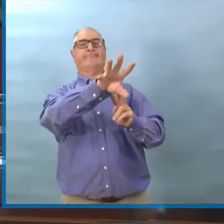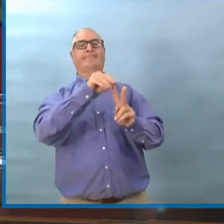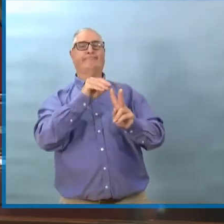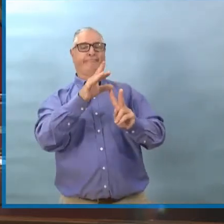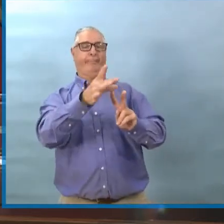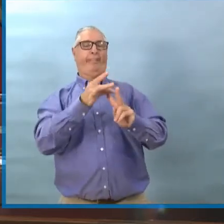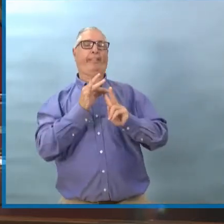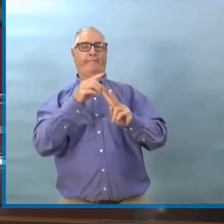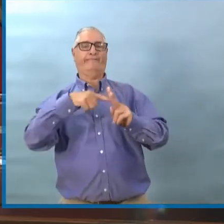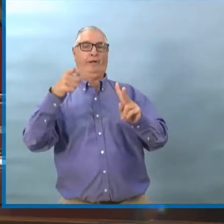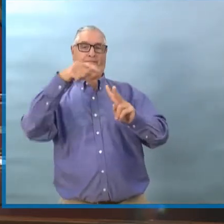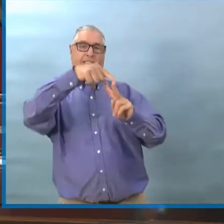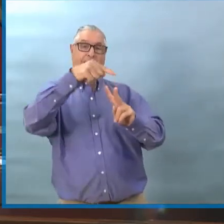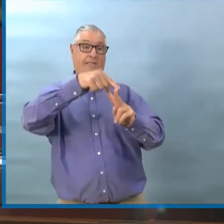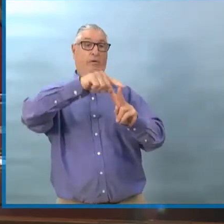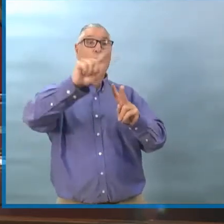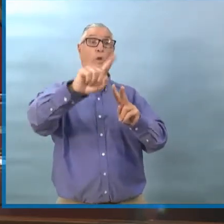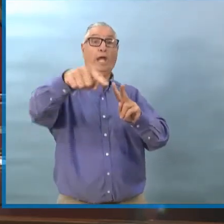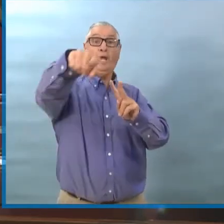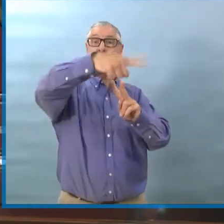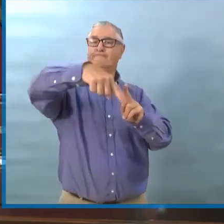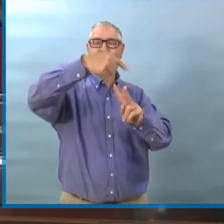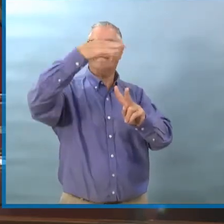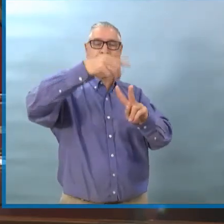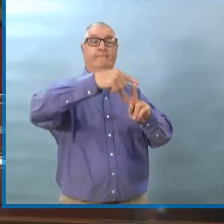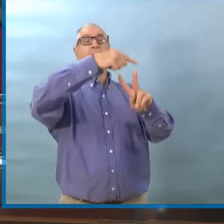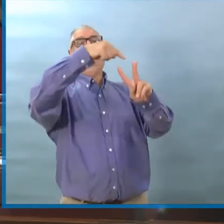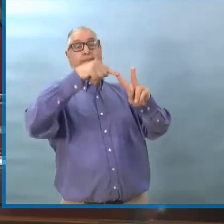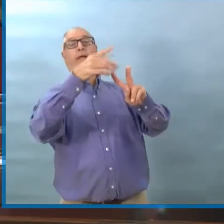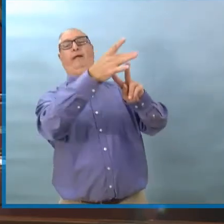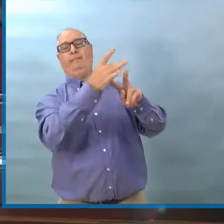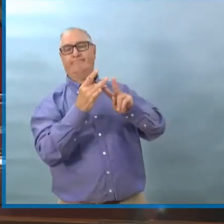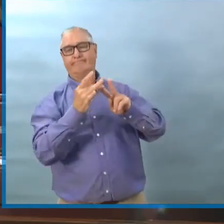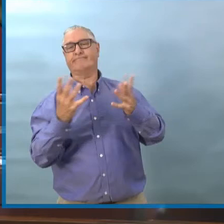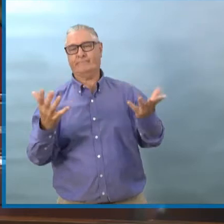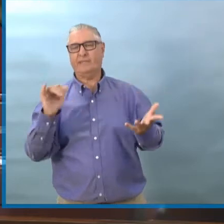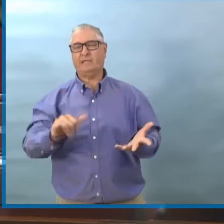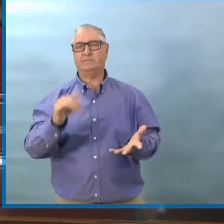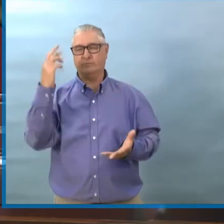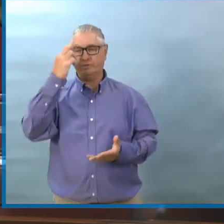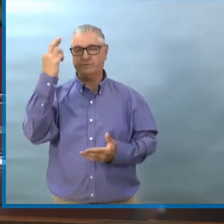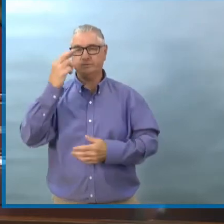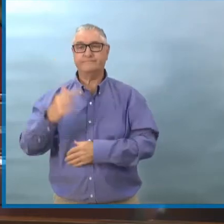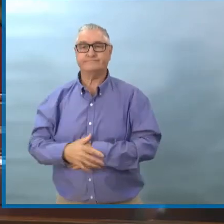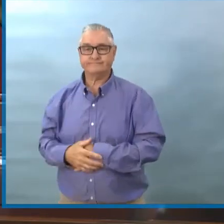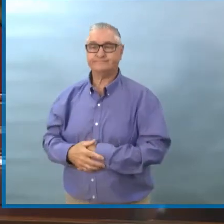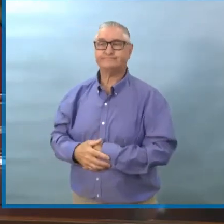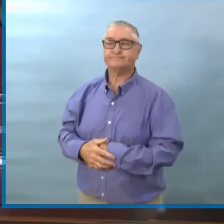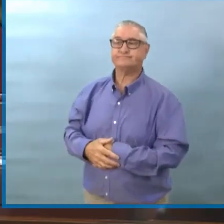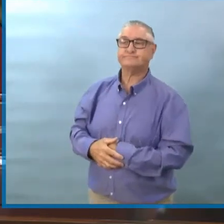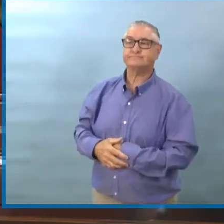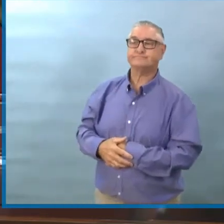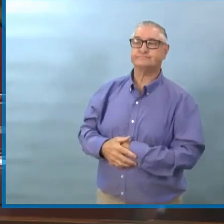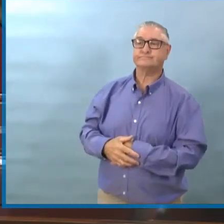Question inaudible. Question inaudible. ... ... C